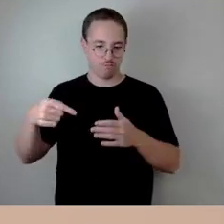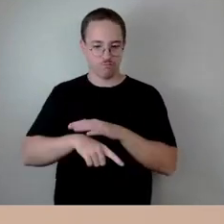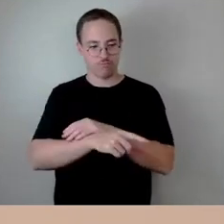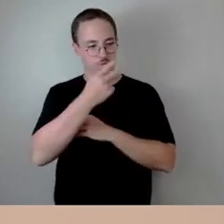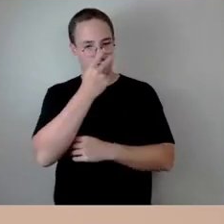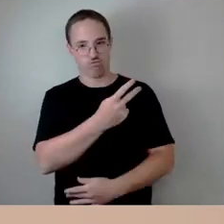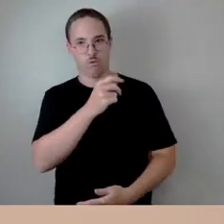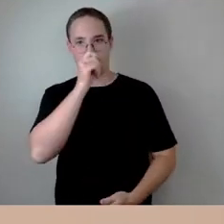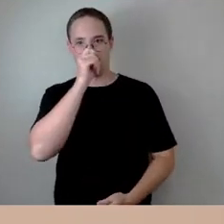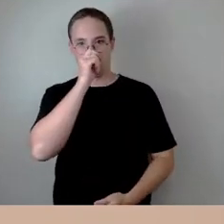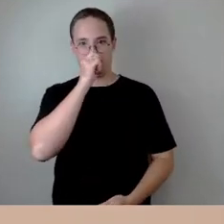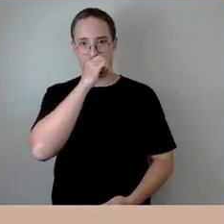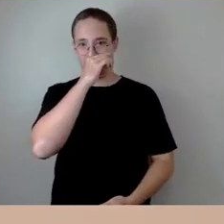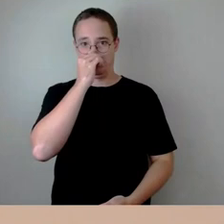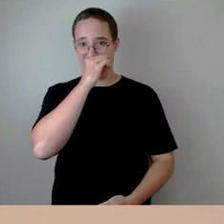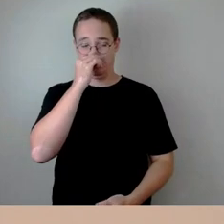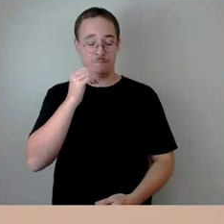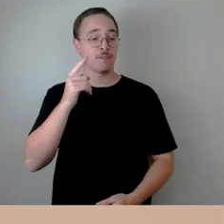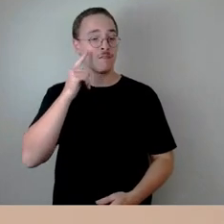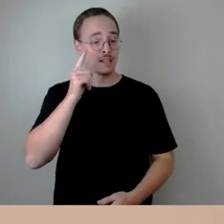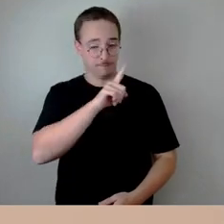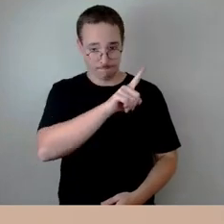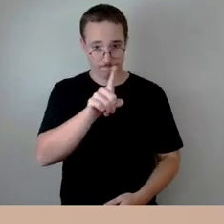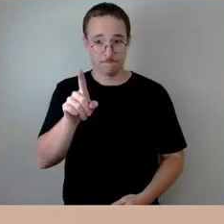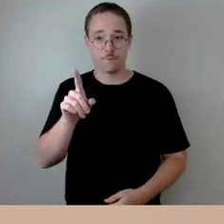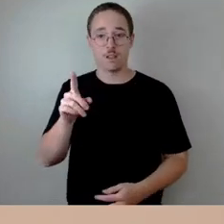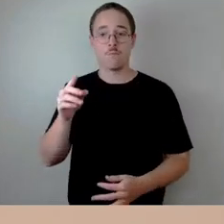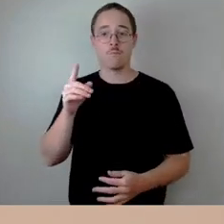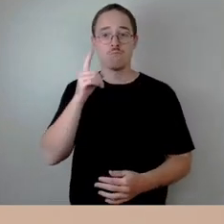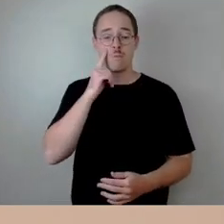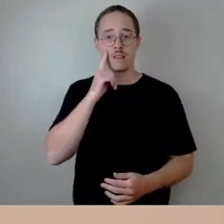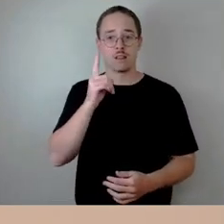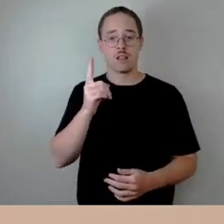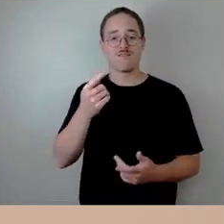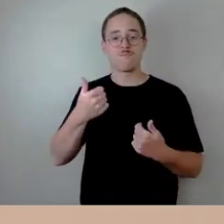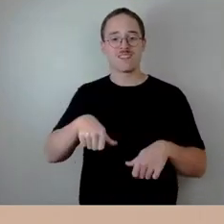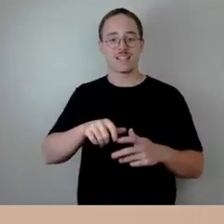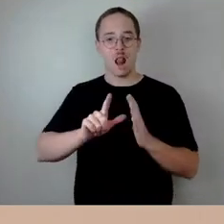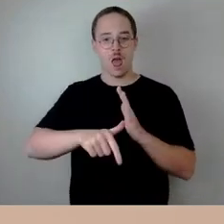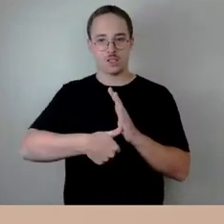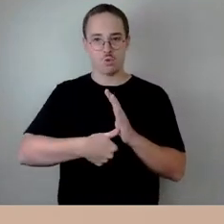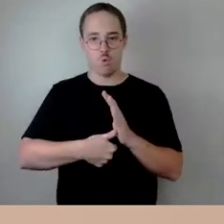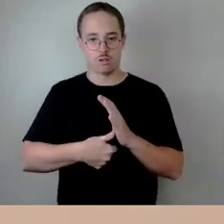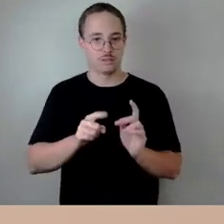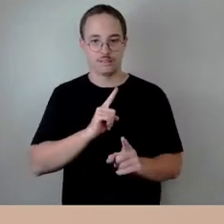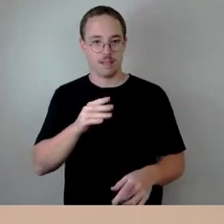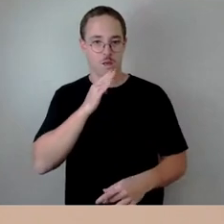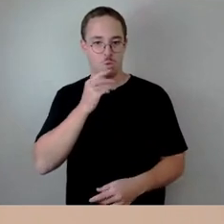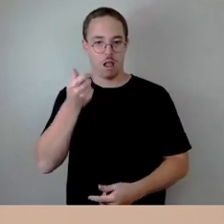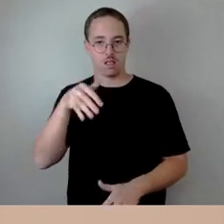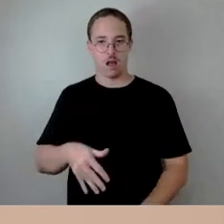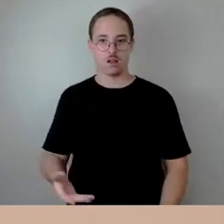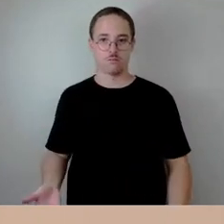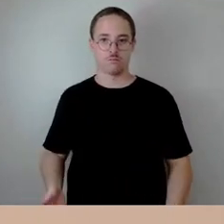Etat nicht mal für Pflichtleistungen annähernd ausreichend refinanziert ist, hat sich die Stadtverwaltung in der Pflicht gesehen,